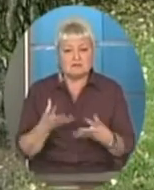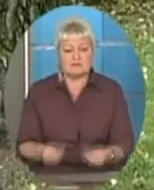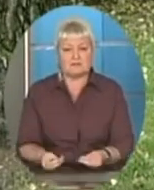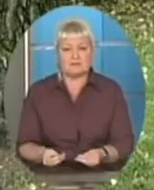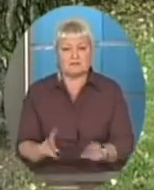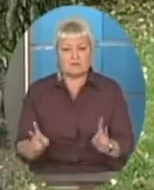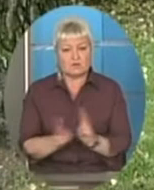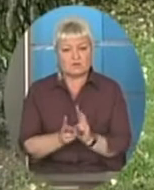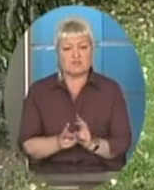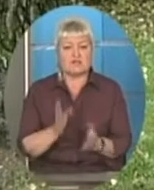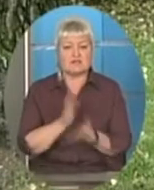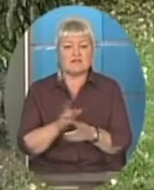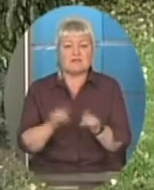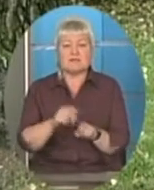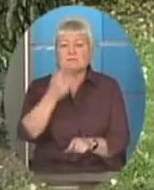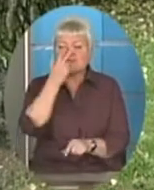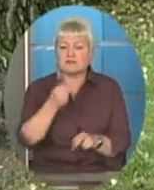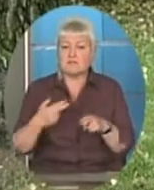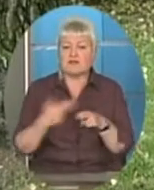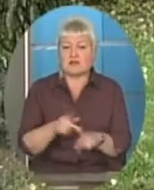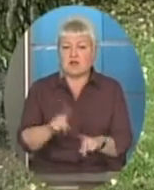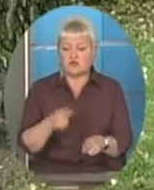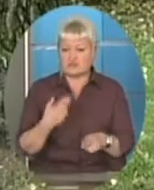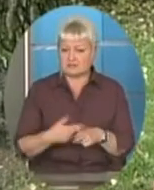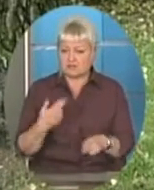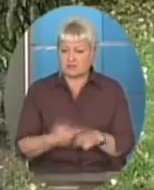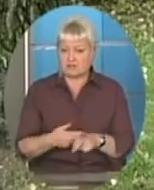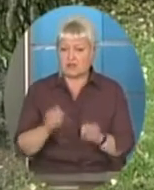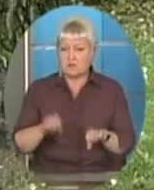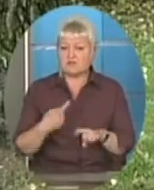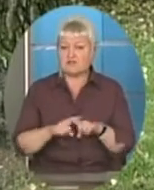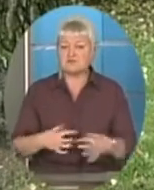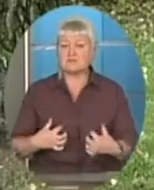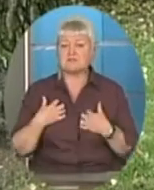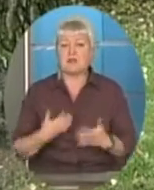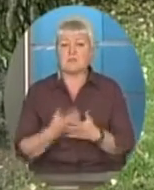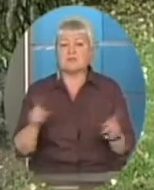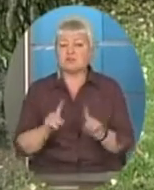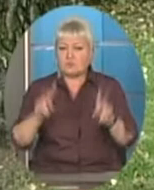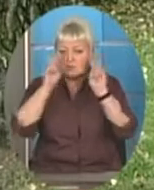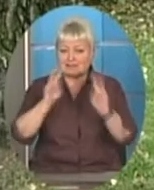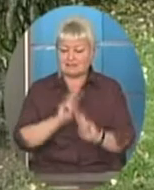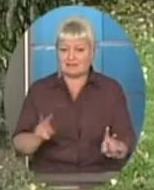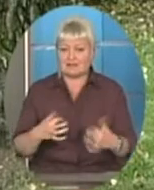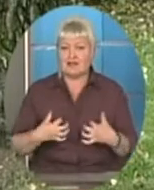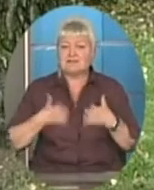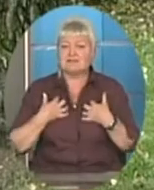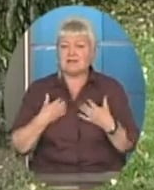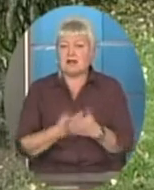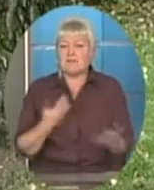Є певні стереотипи, бар'єри, які людям заважають. Можливо, це є страх перед чимось незнаним, страх перед